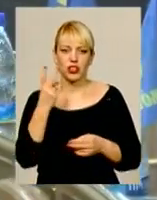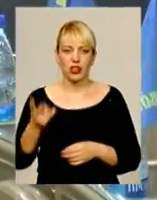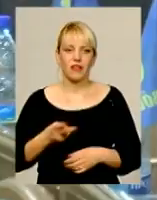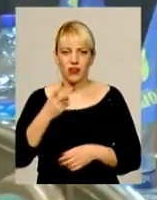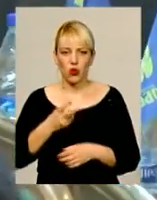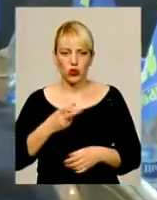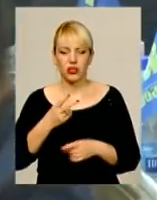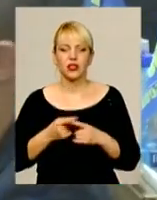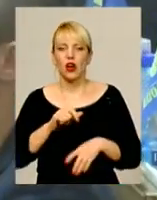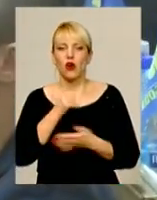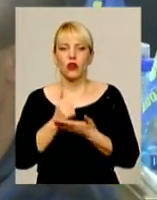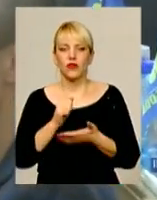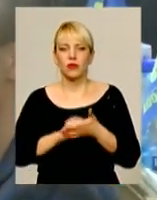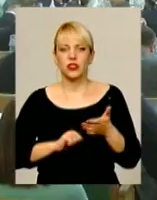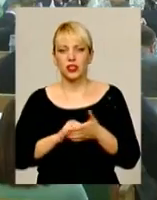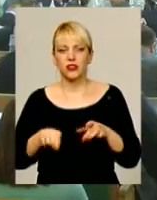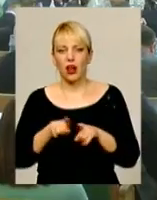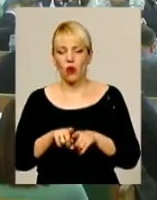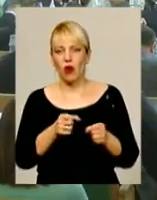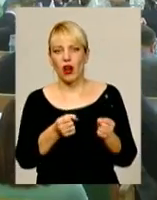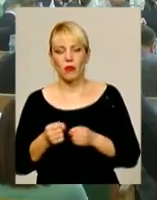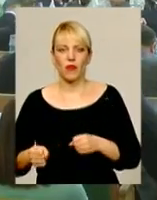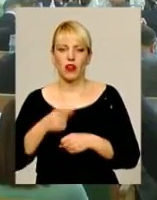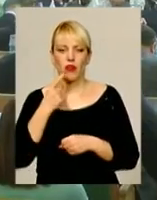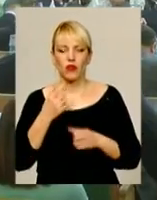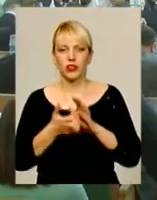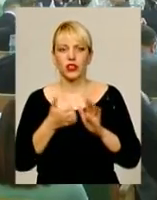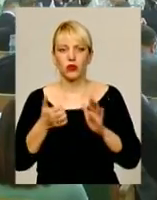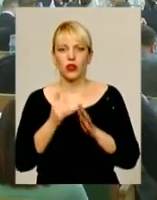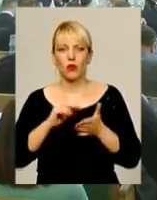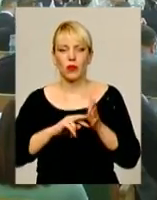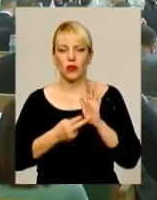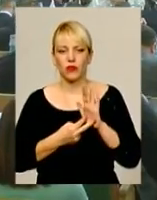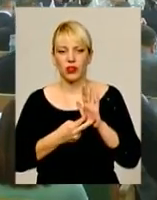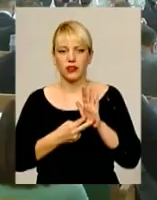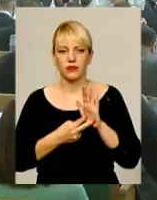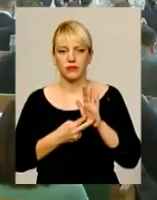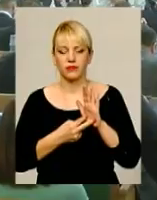години. Головними причинами такого гальмування називають недоліки у плануванні.